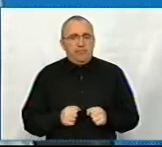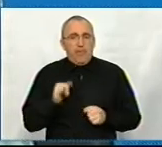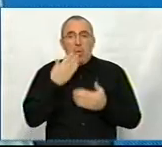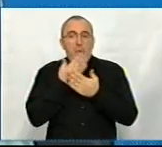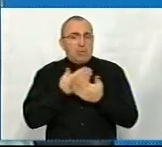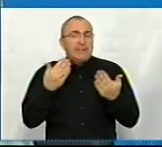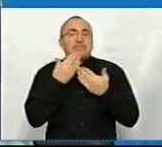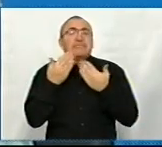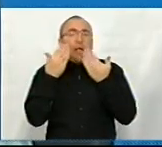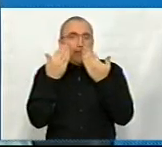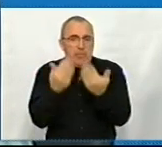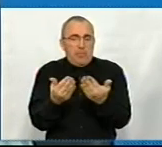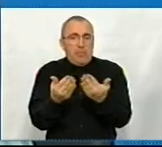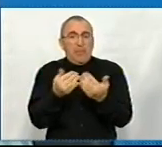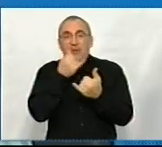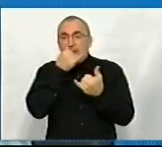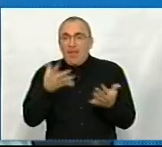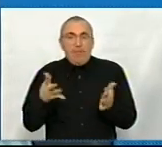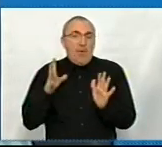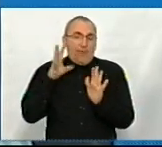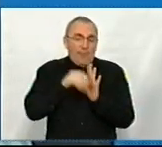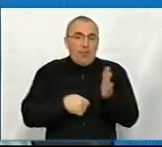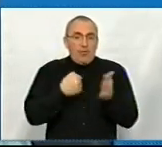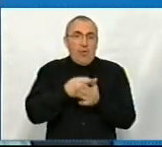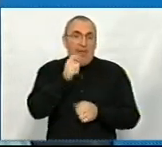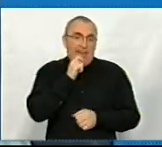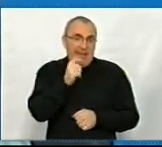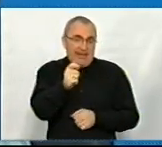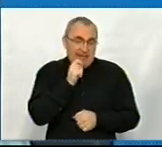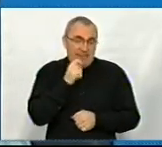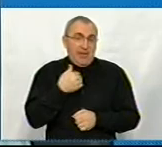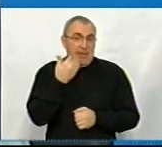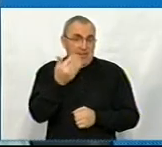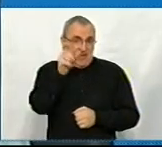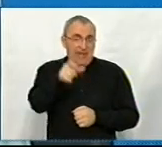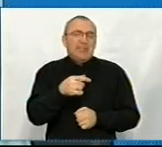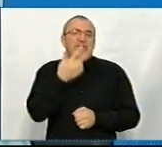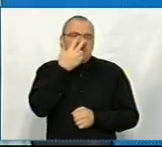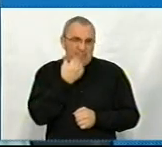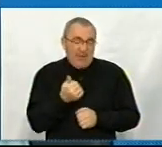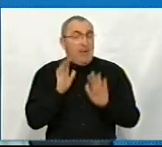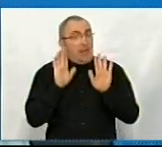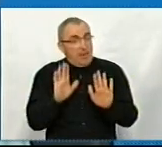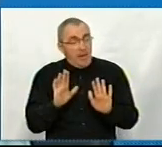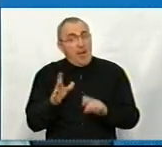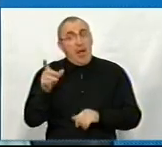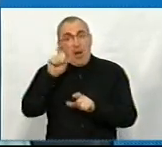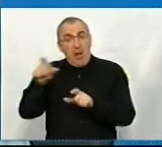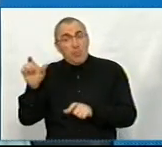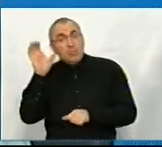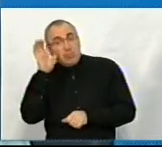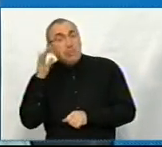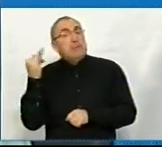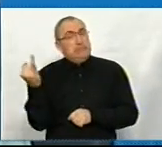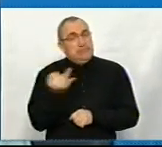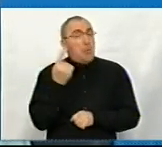останнє запитання. Не могла його не включити в наше інтерв'ю. Ну, я розумію, воно для вас звичне, але все ж нашим глядачам і слухачам